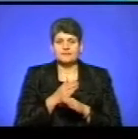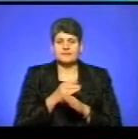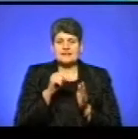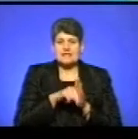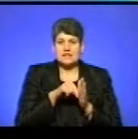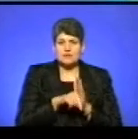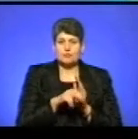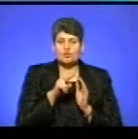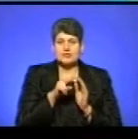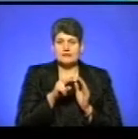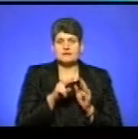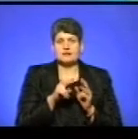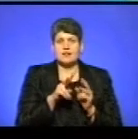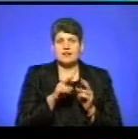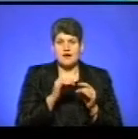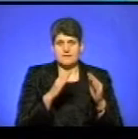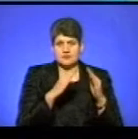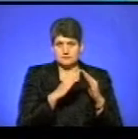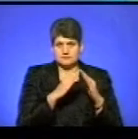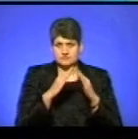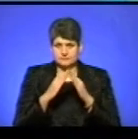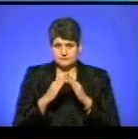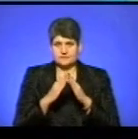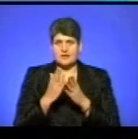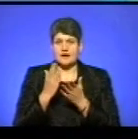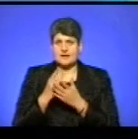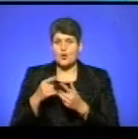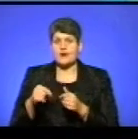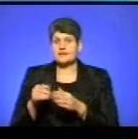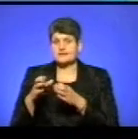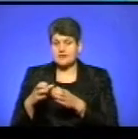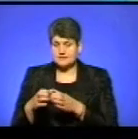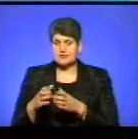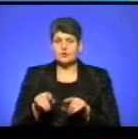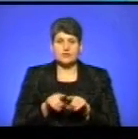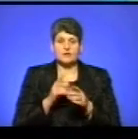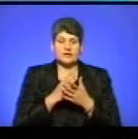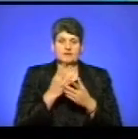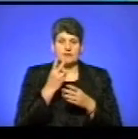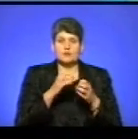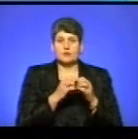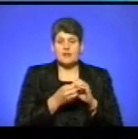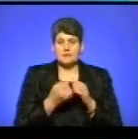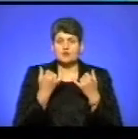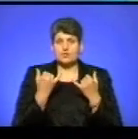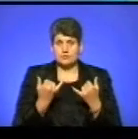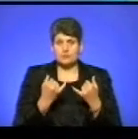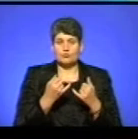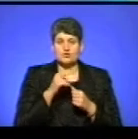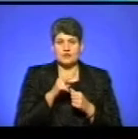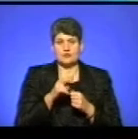Почаївського Свято-Успенського лавра, є споруди, а є релігійна організація, так само у нас є дві проблематики сьогодні по